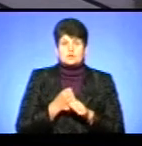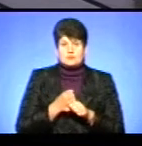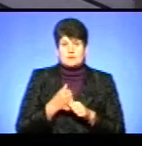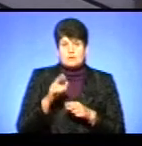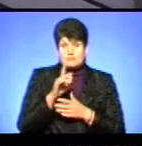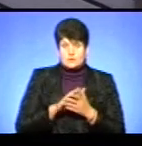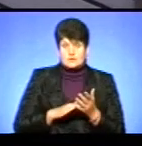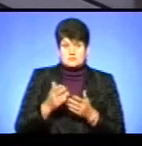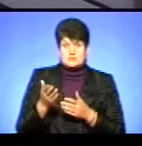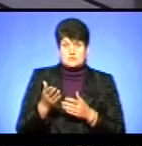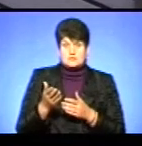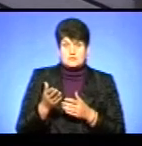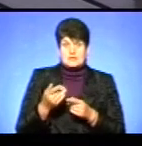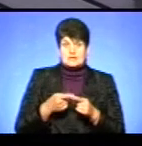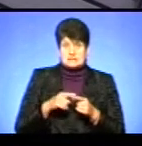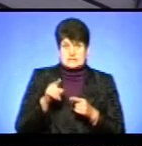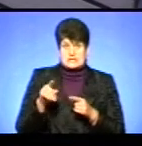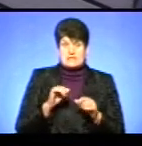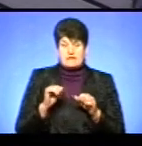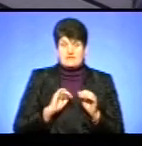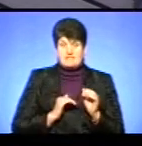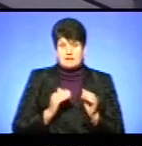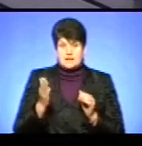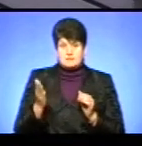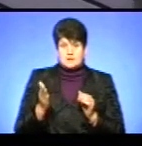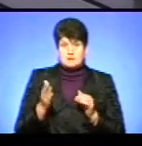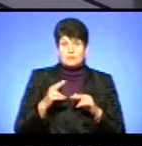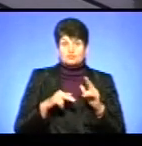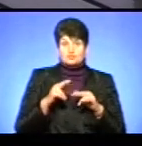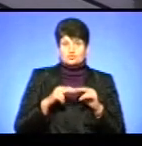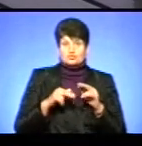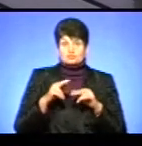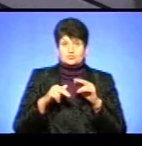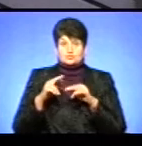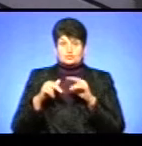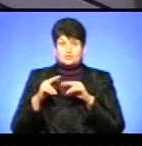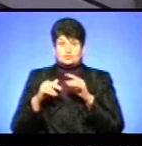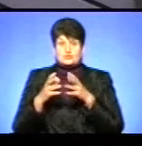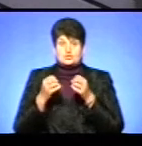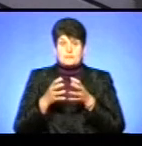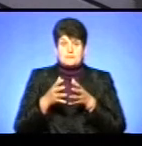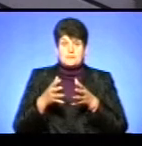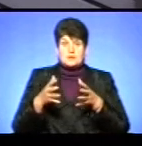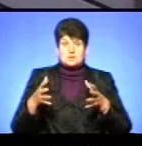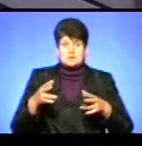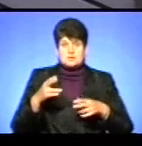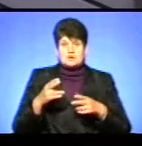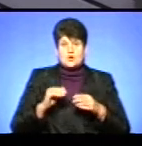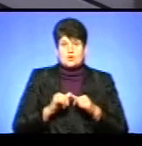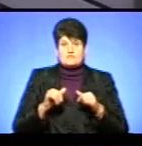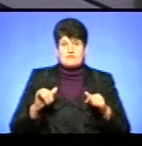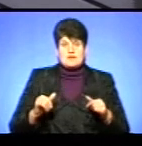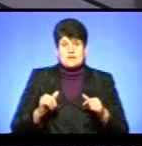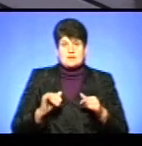кажу, пробачте, але цей керівник фірми будує і будує, і будує, і ще більше розвиває свій бізнес. То на